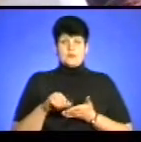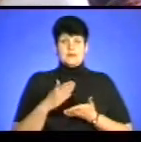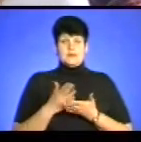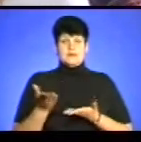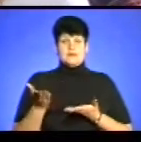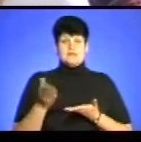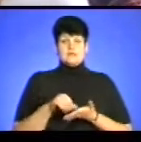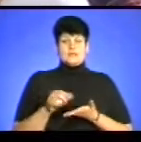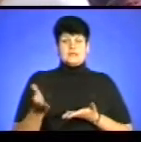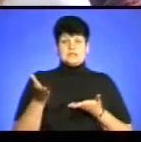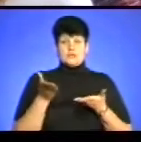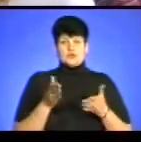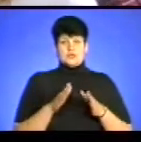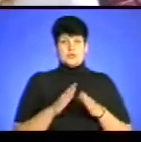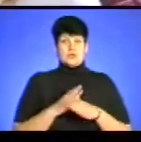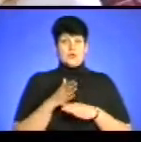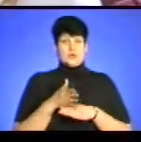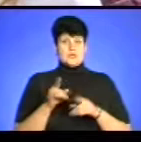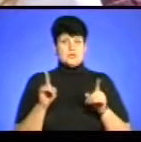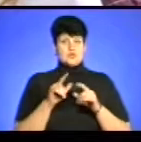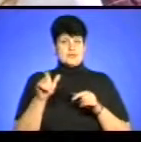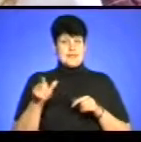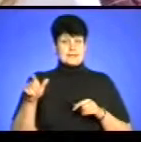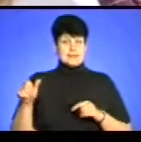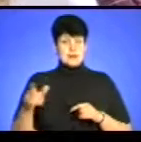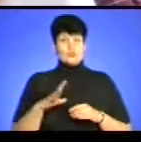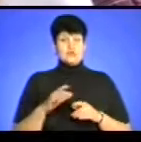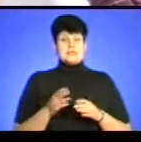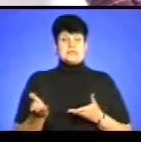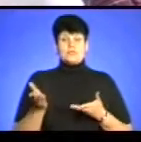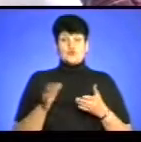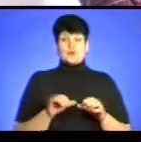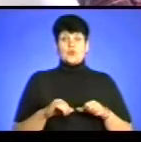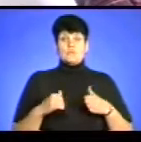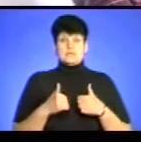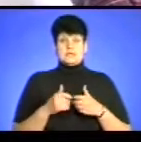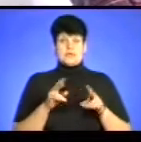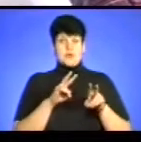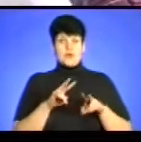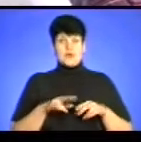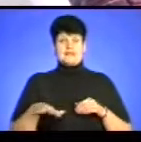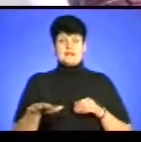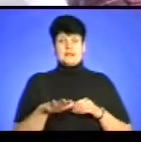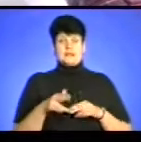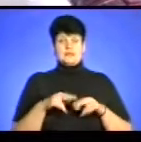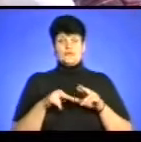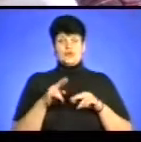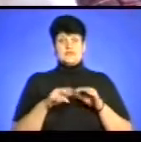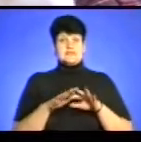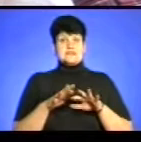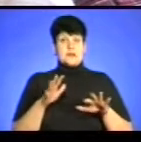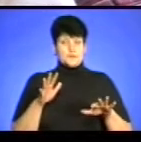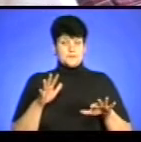запрошені гості, запрошені музиканти. Була запрошена комісія на огляд територію для збудови залу.